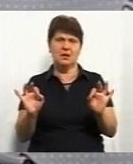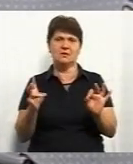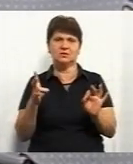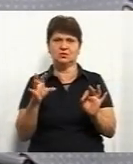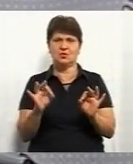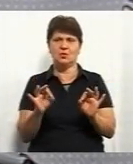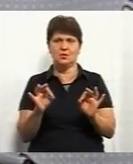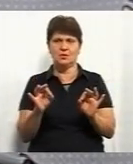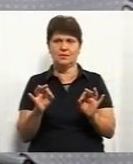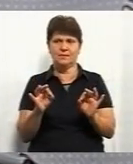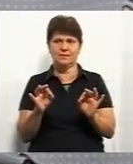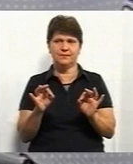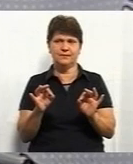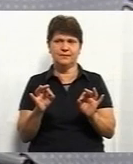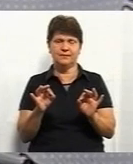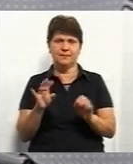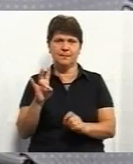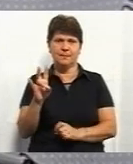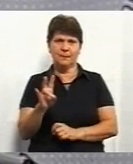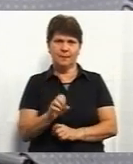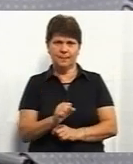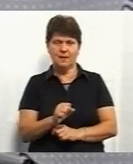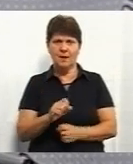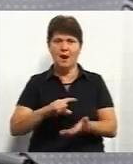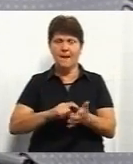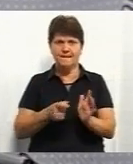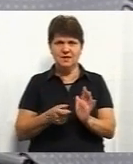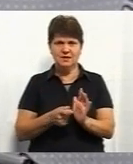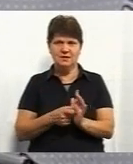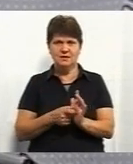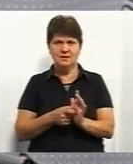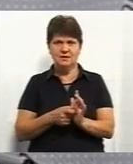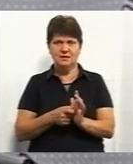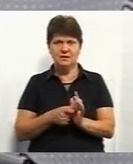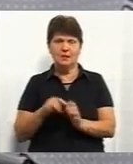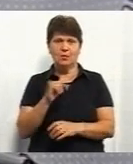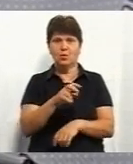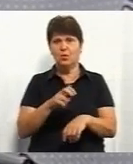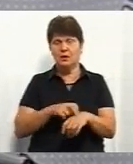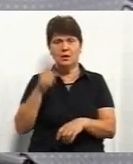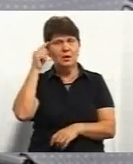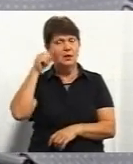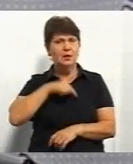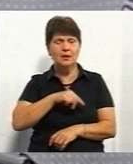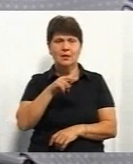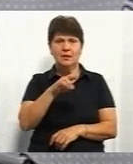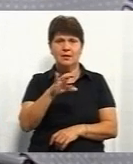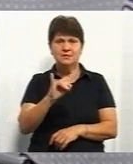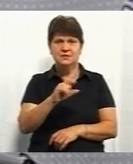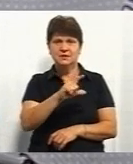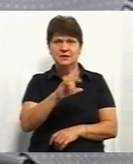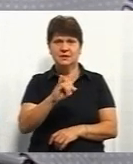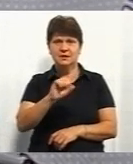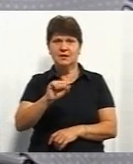в кабінеті у лікаря-психіатра. До речі, я можу ще